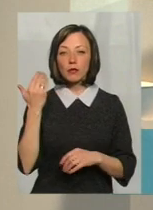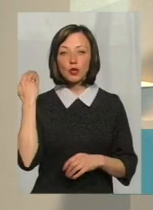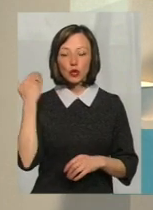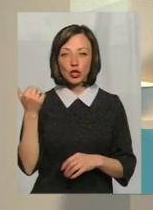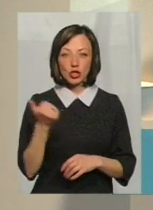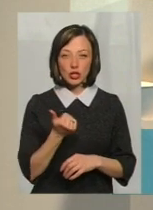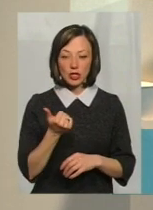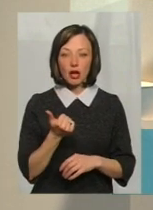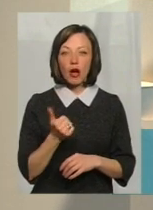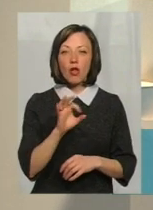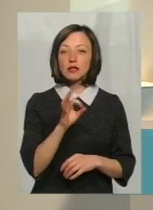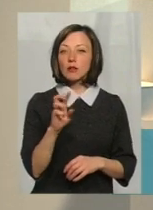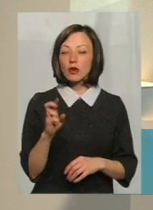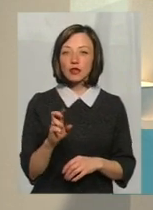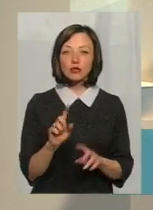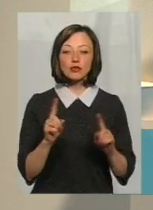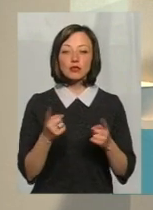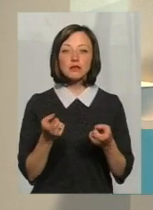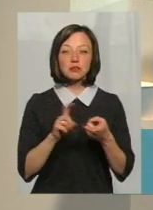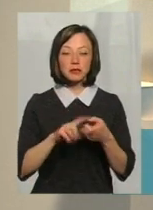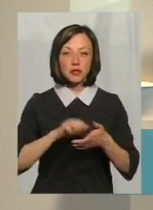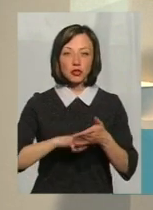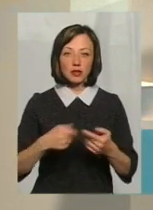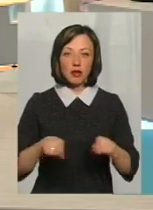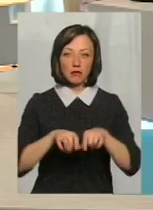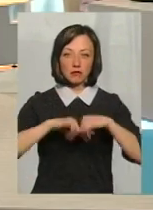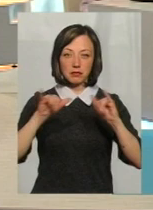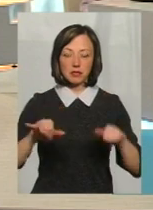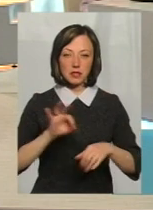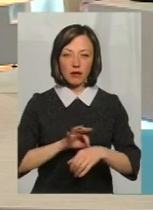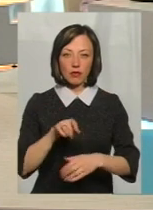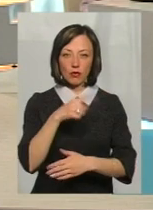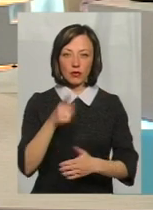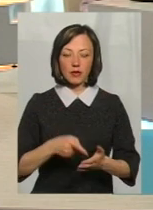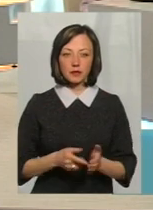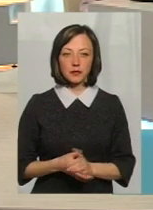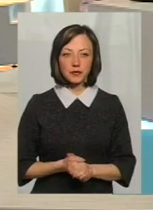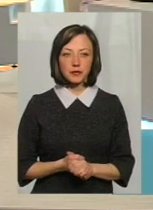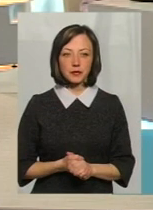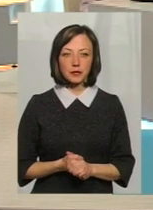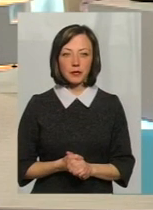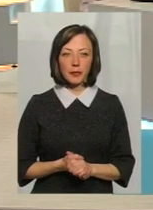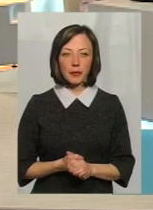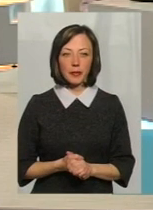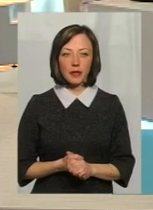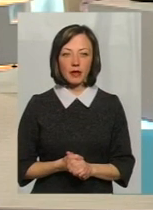Борисовичу, з чим у департаменті пов'язують такий спалах? Ну, будемо казати, що це